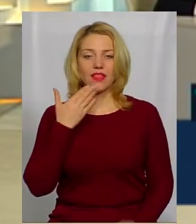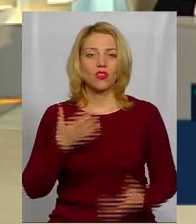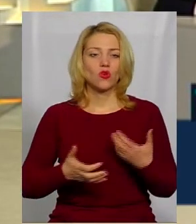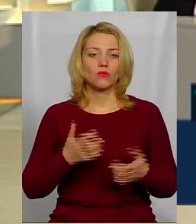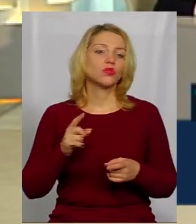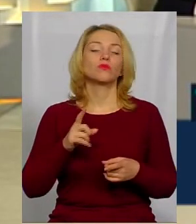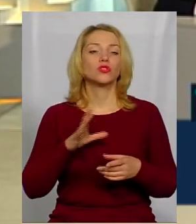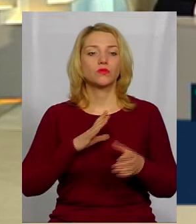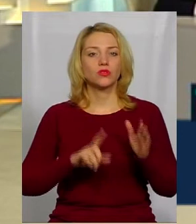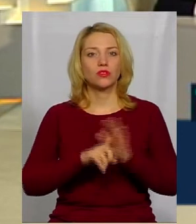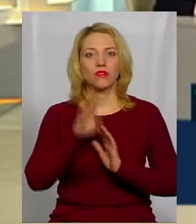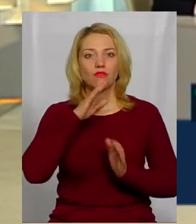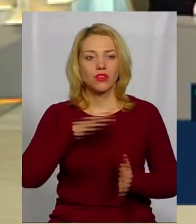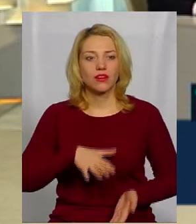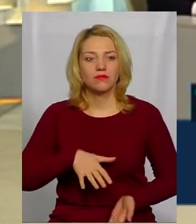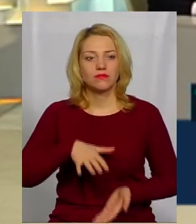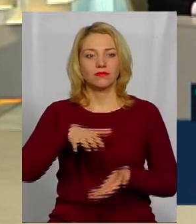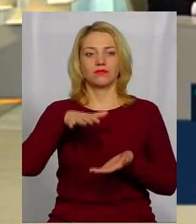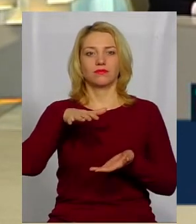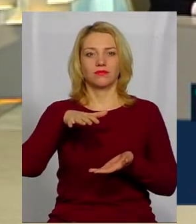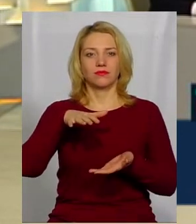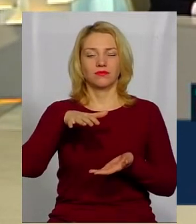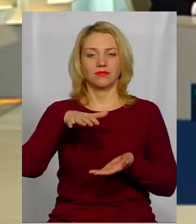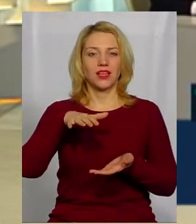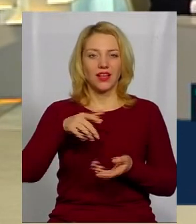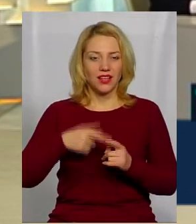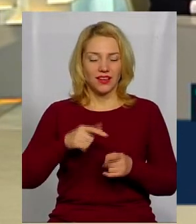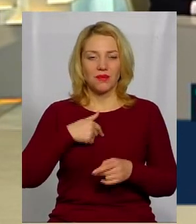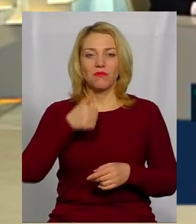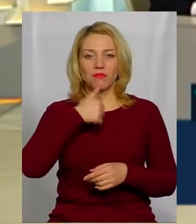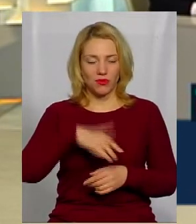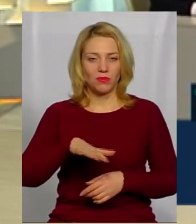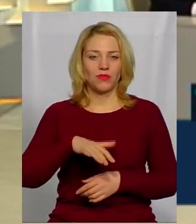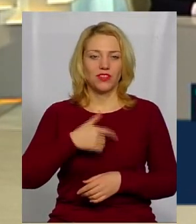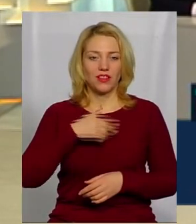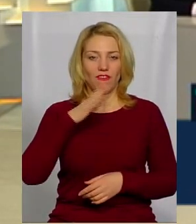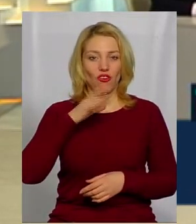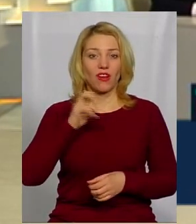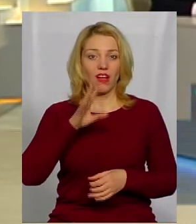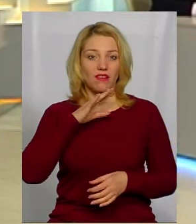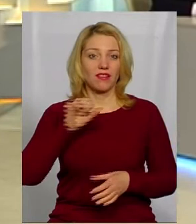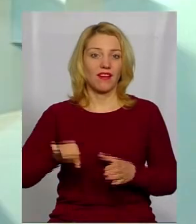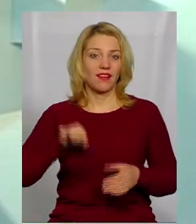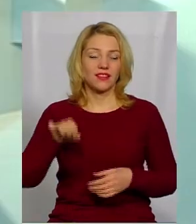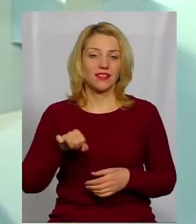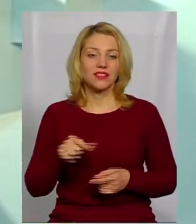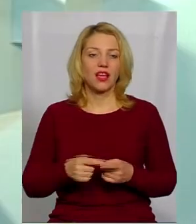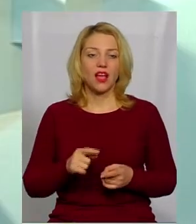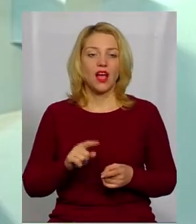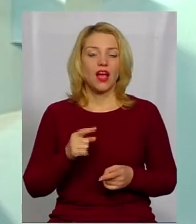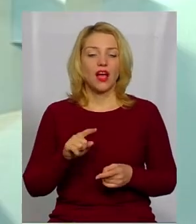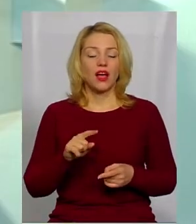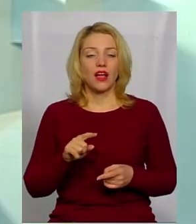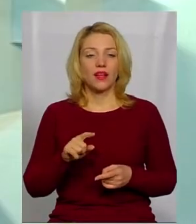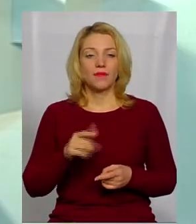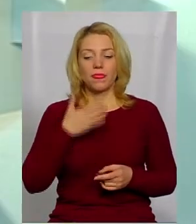що пішла дуже гарна вода, яку ми навіть пробували вже Які належать Криниці. Так, як Криниці, але не докопалися не тому, що пішла